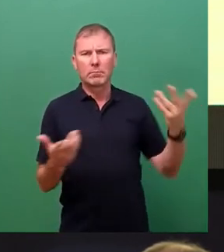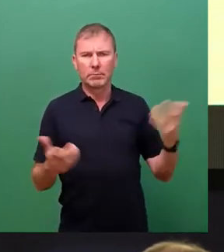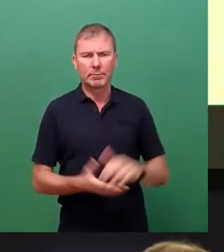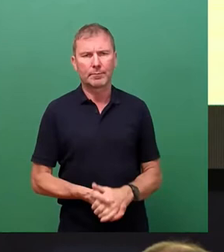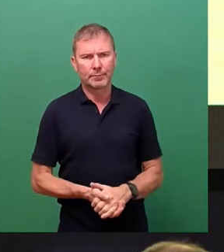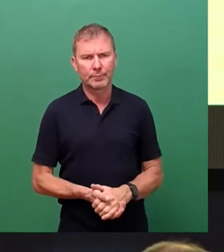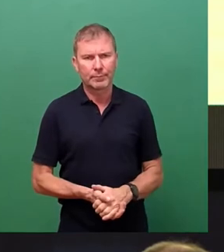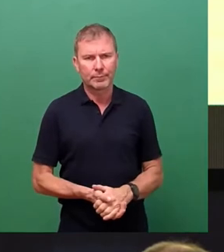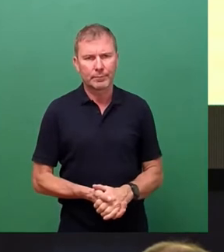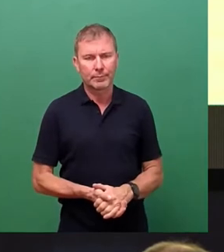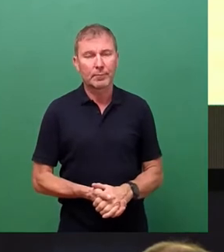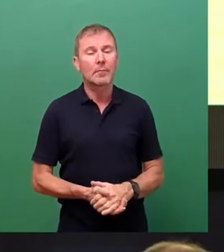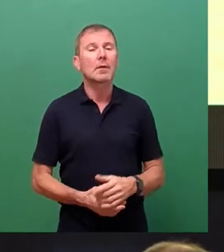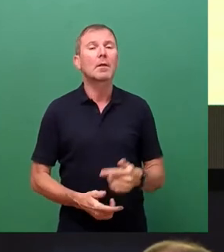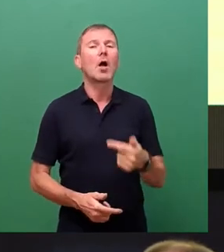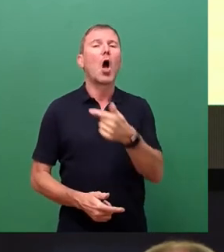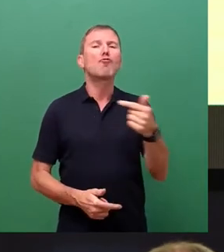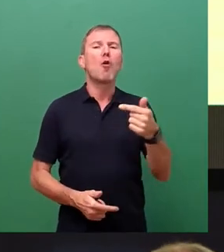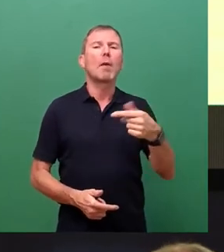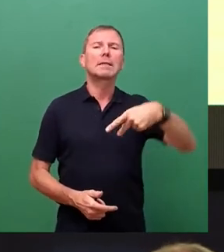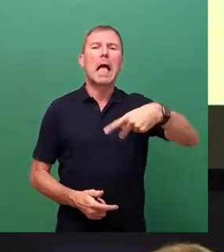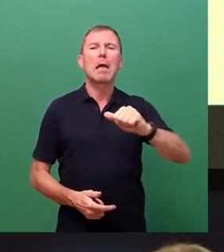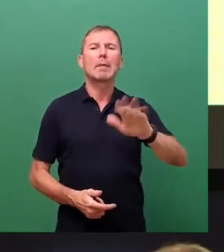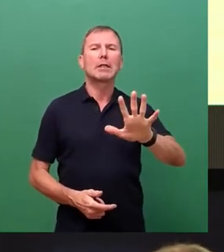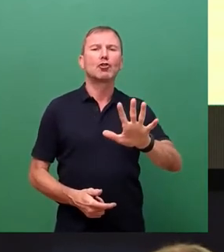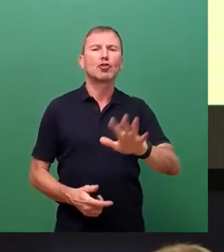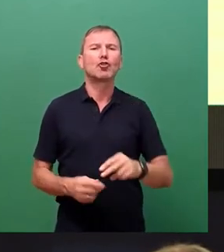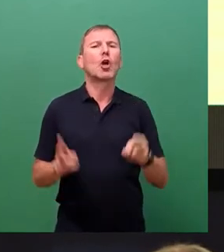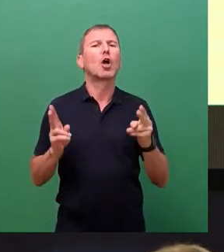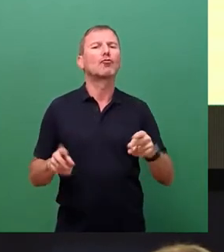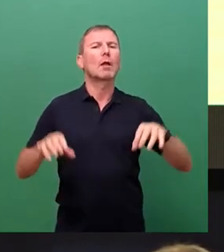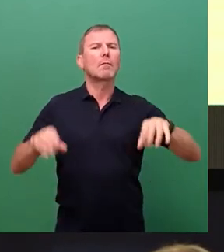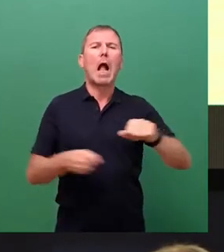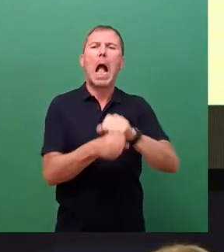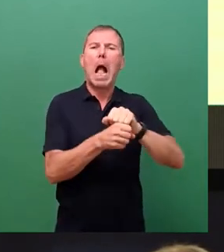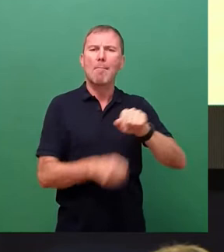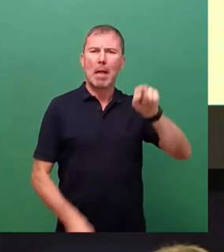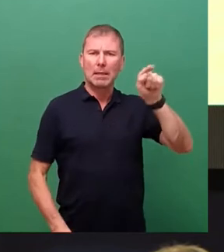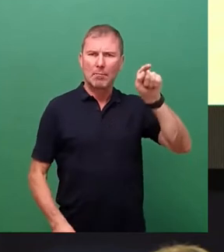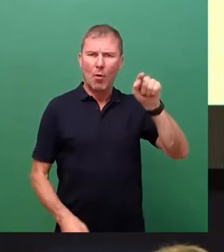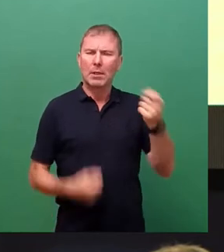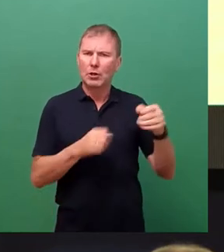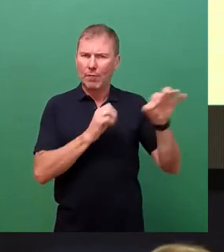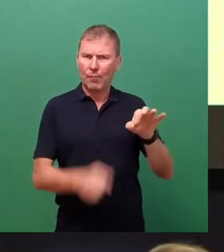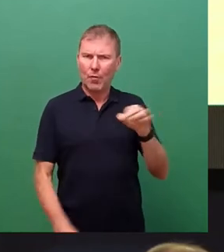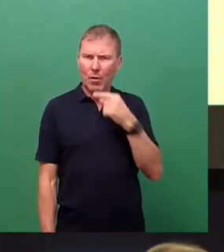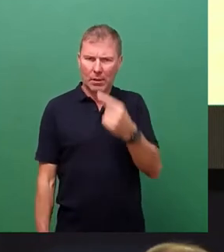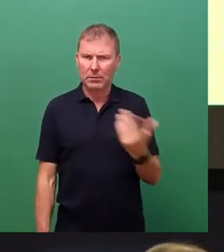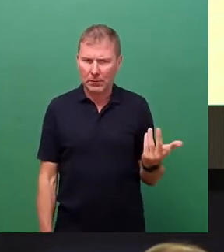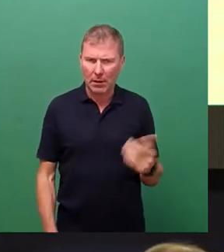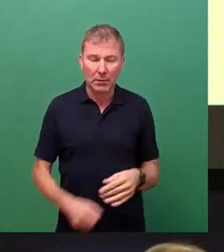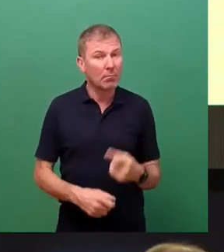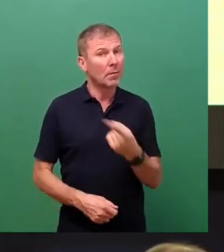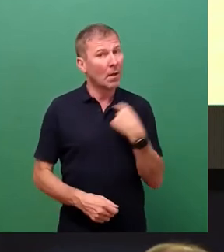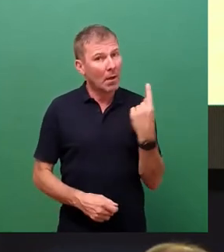Thomas Pietsch, Geschäftsführer der städtischen Werke Magdeburg sagt dazu das Folgende. Wir haben